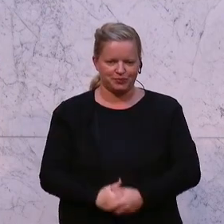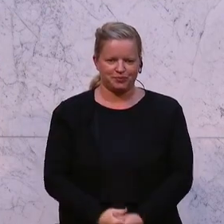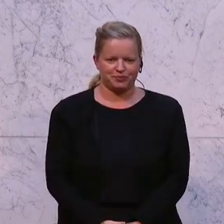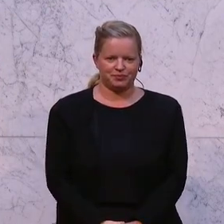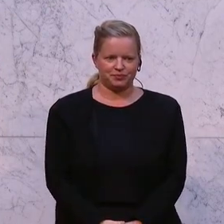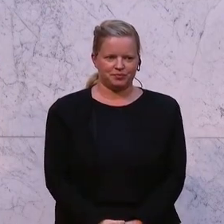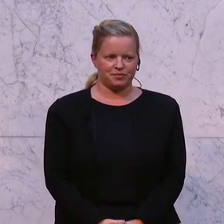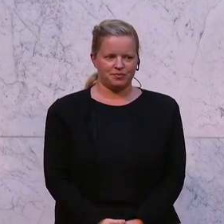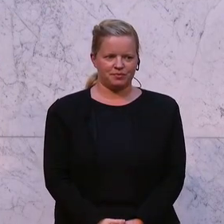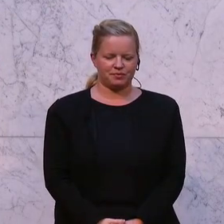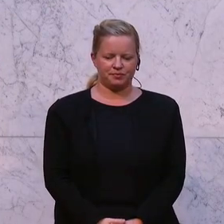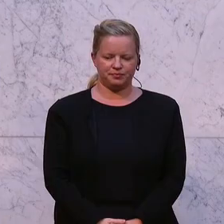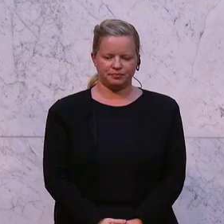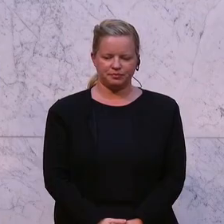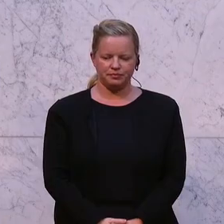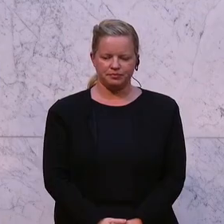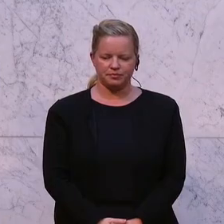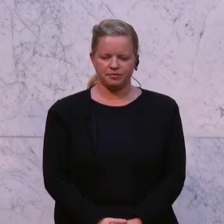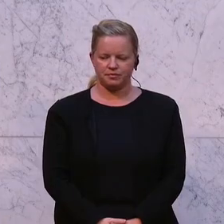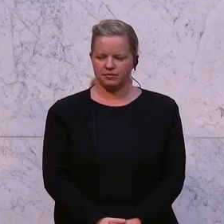sei also voll am Arbeiten gegen die Teuerung.